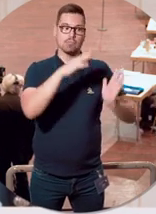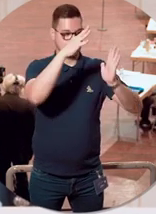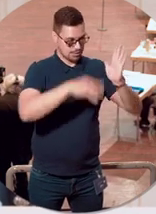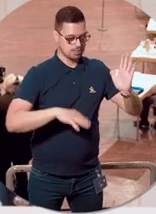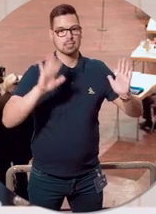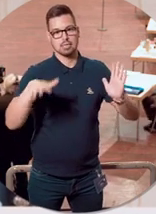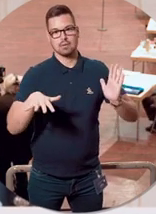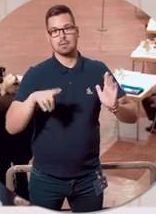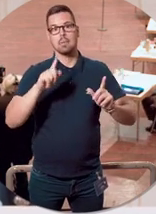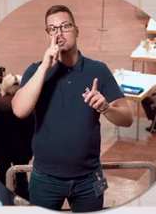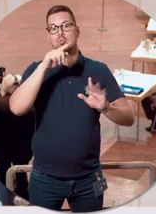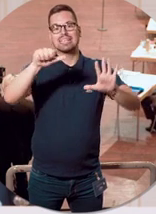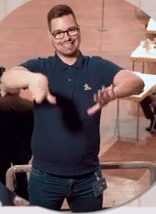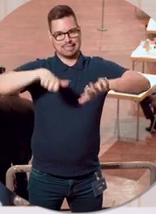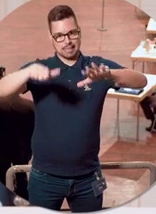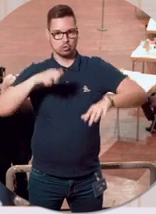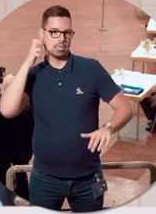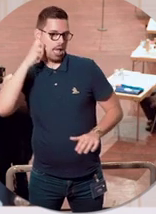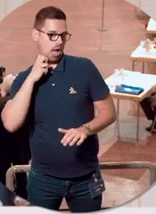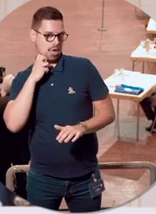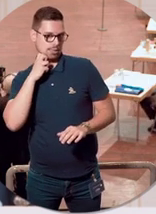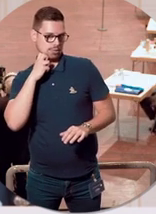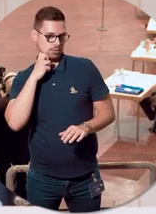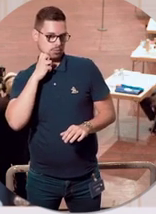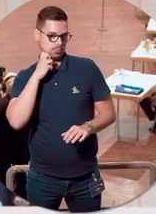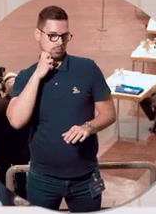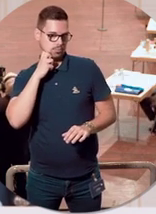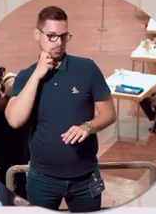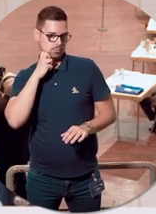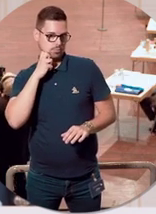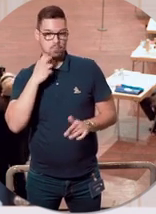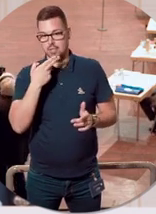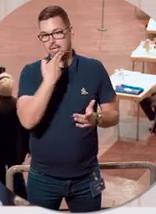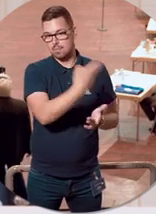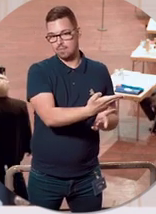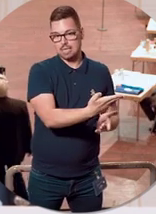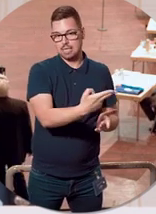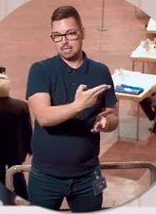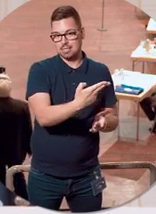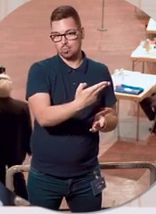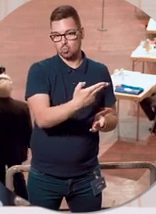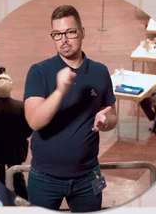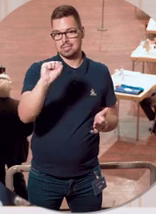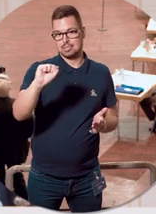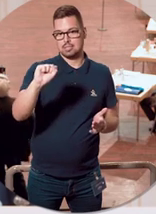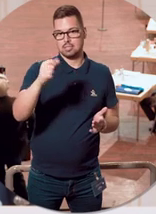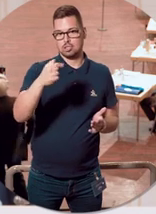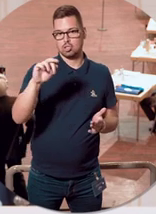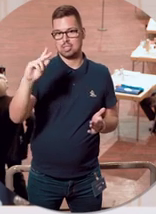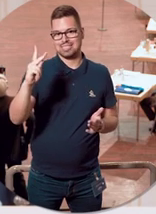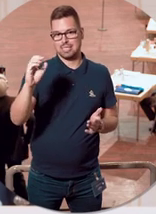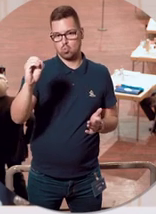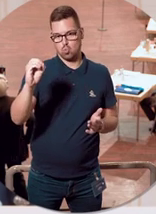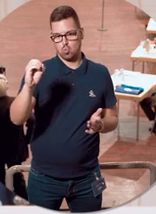möglich, die das 16. Lebensjahr abgeschlossen haben. Und da folgen wir eben schlichtweg der Empfehlung der Ständigen Impfkommission. Wir haben aber auch mit dem